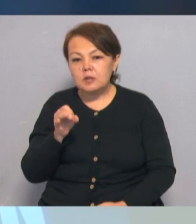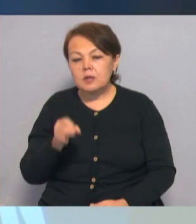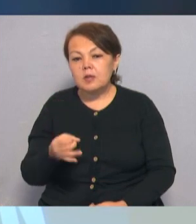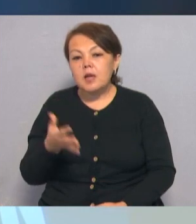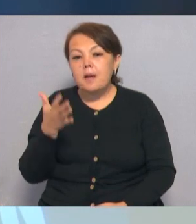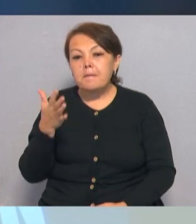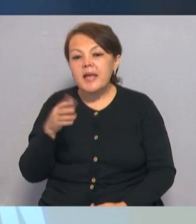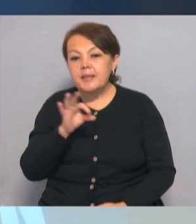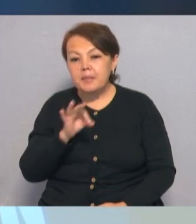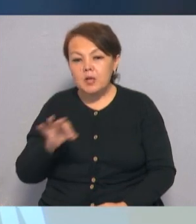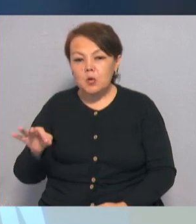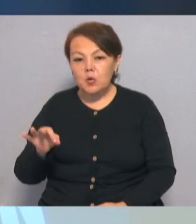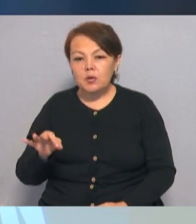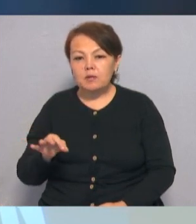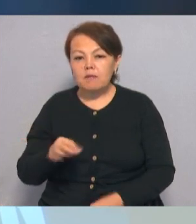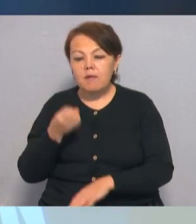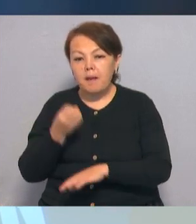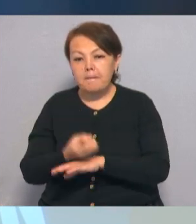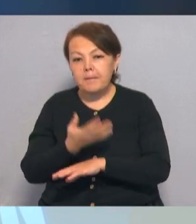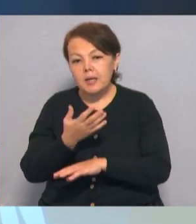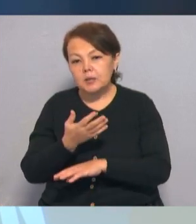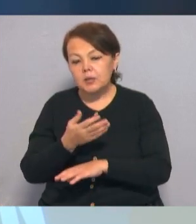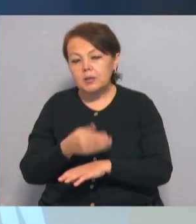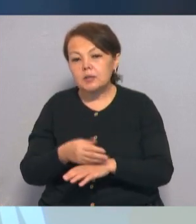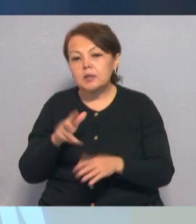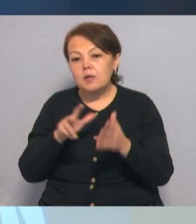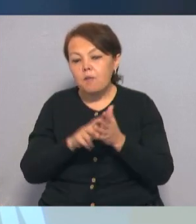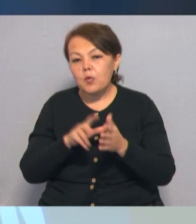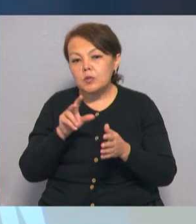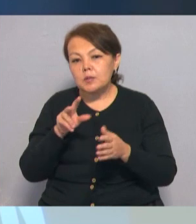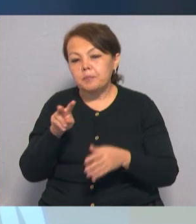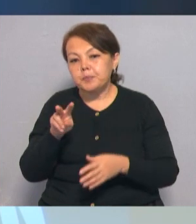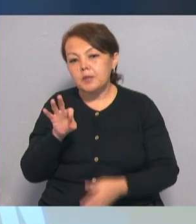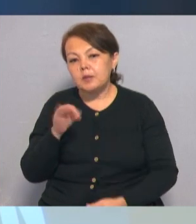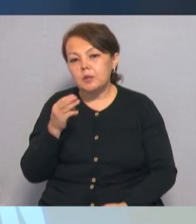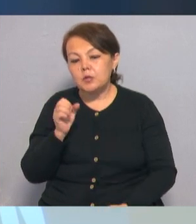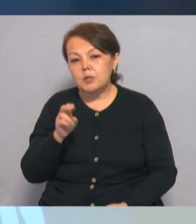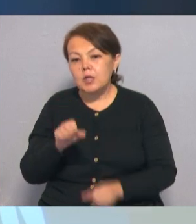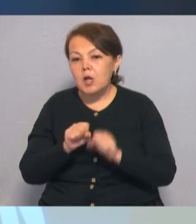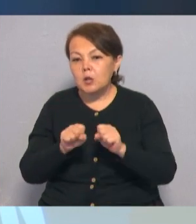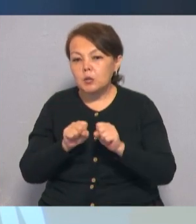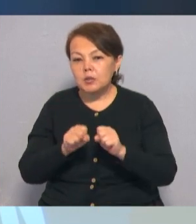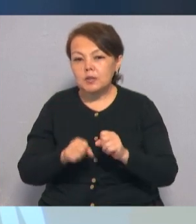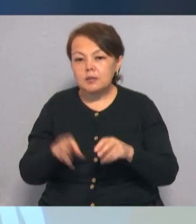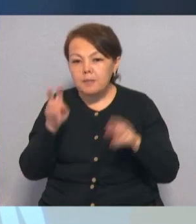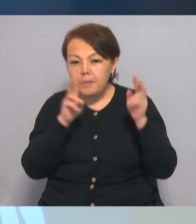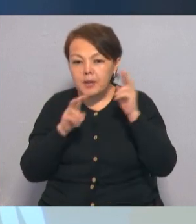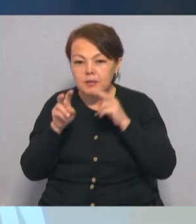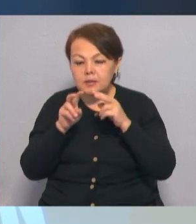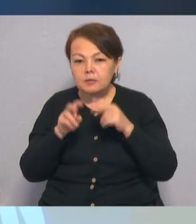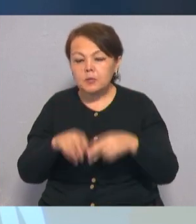тенге. Получив сообщение, стражи порядка сформировали мобильную группу и приступили к поисковым мероприятиям.